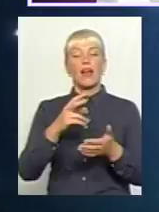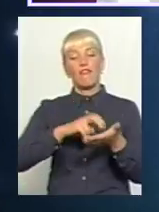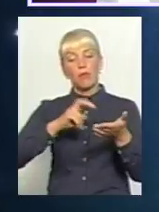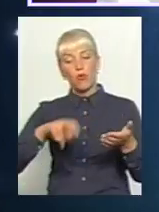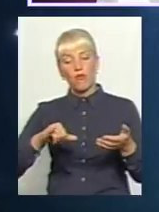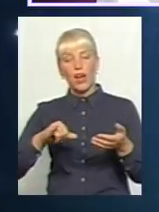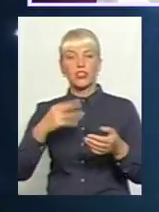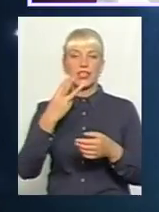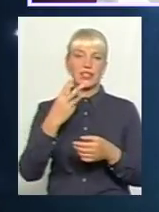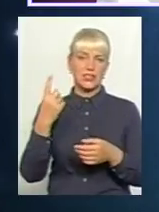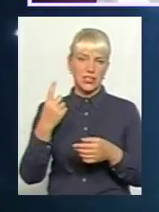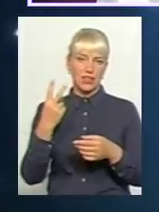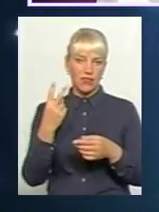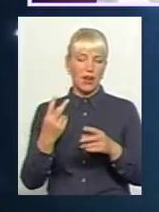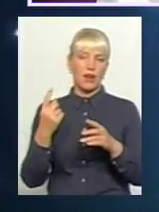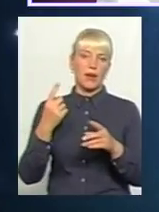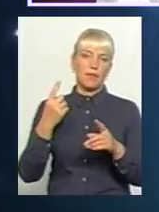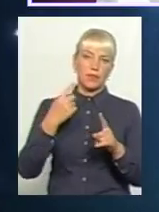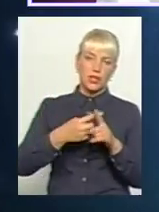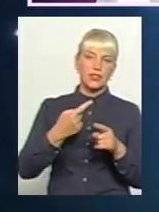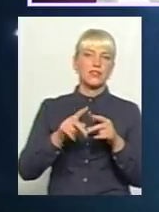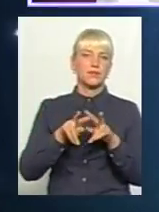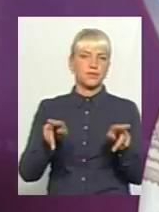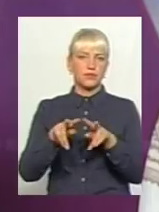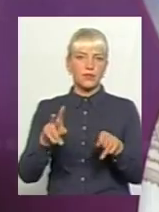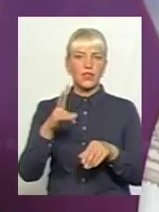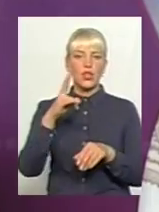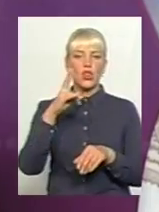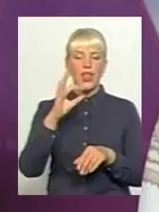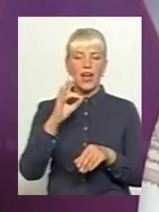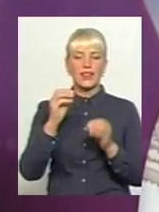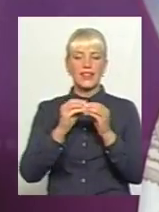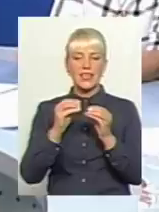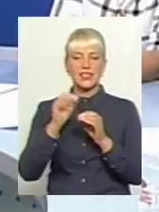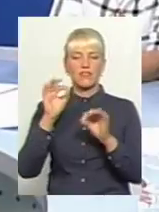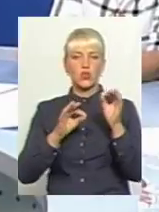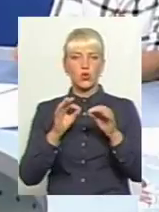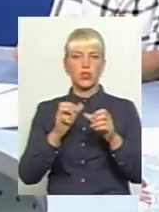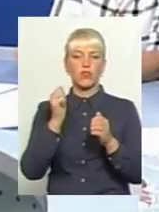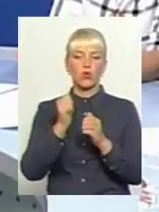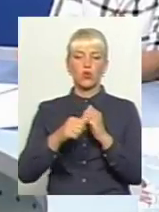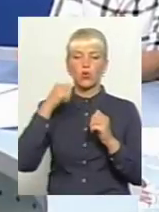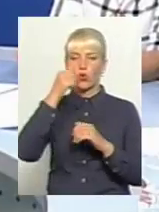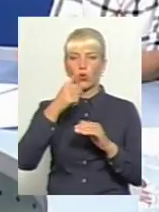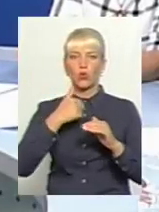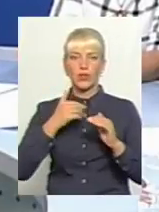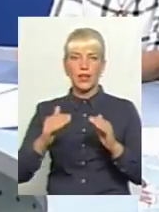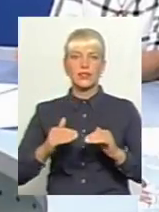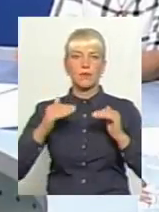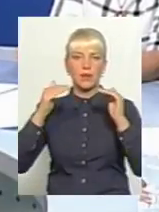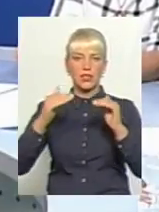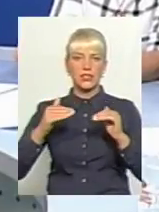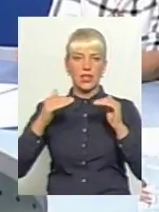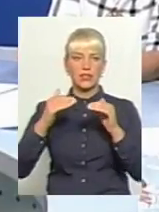залишається тією самою. Але ми щорічно маємо на 10% приріст кількості пацієнтів. Що говорить про те, що тривалість